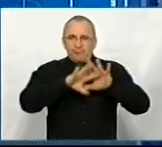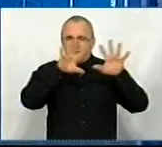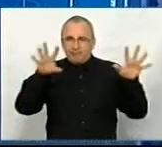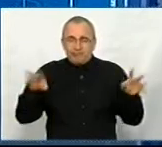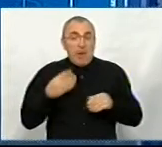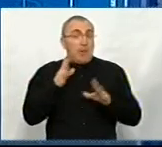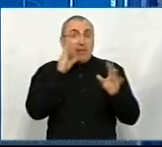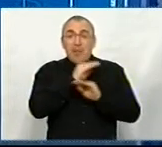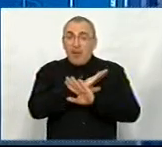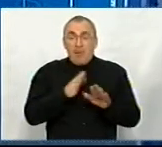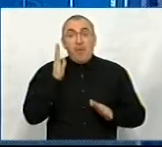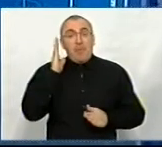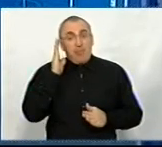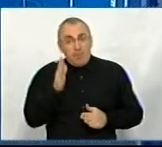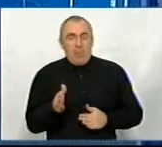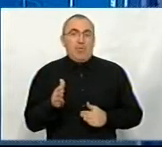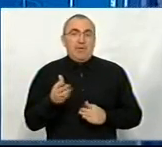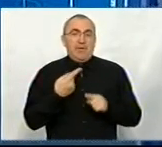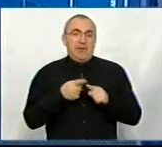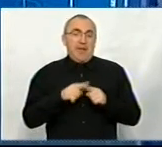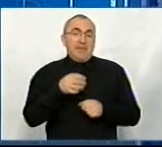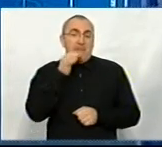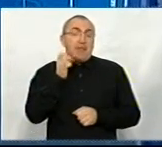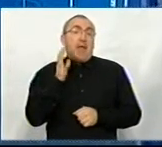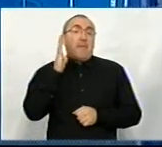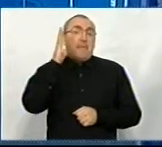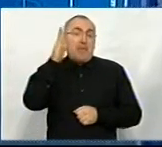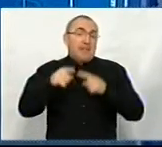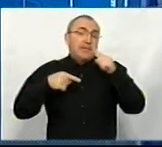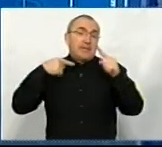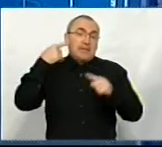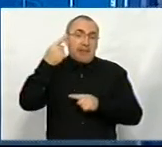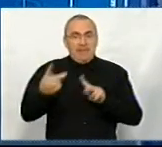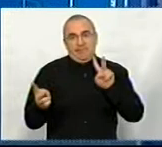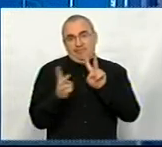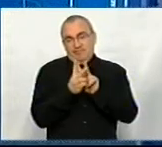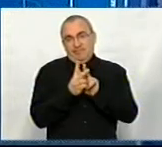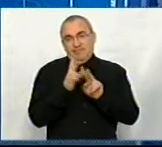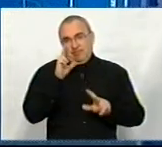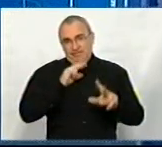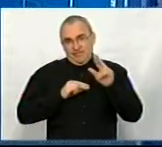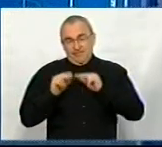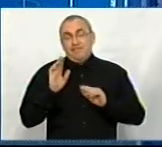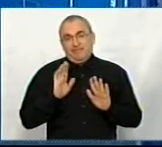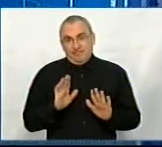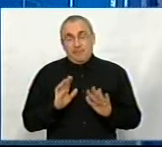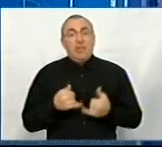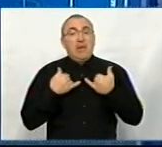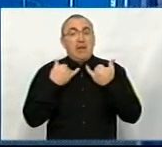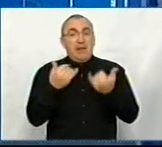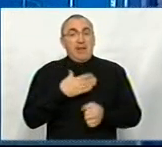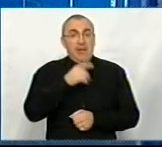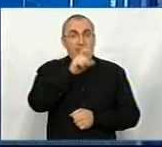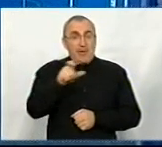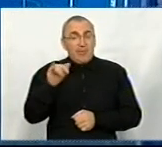якщо не встигнемо, то це буде якраз, так би мовити, перспективу на наші наступні розмови. Сподіваємося. Сподіваємося. Для наших